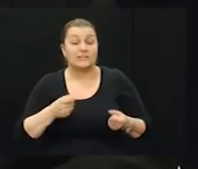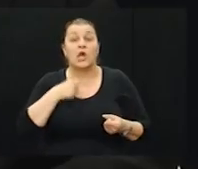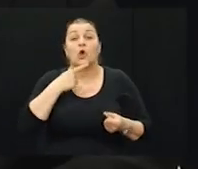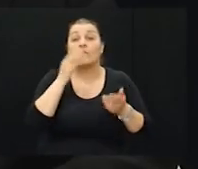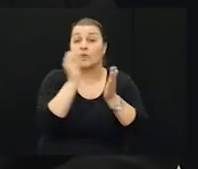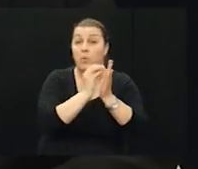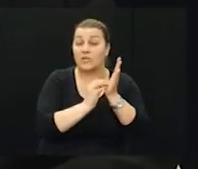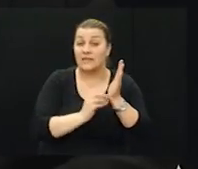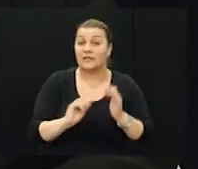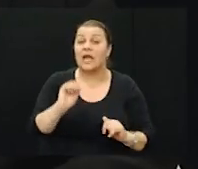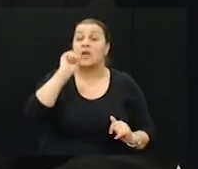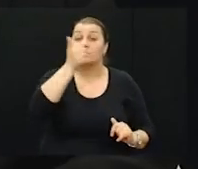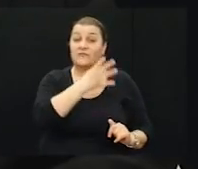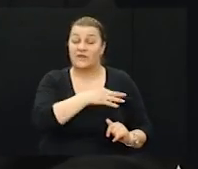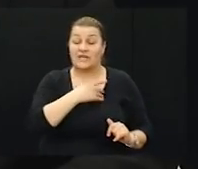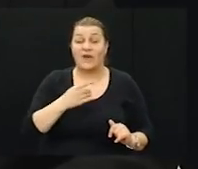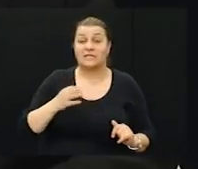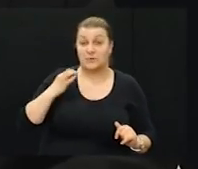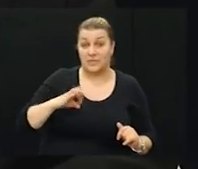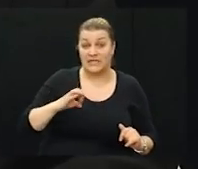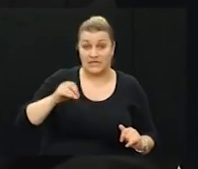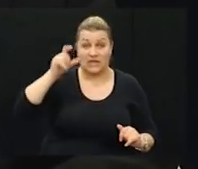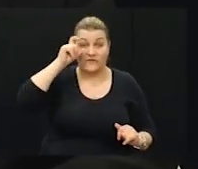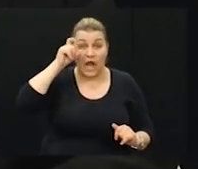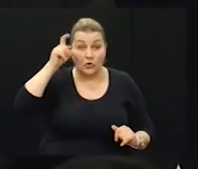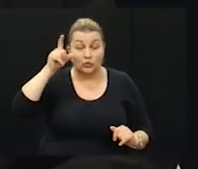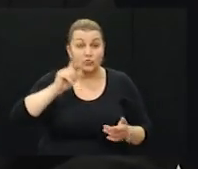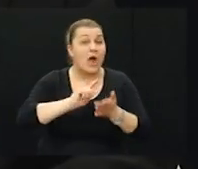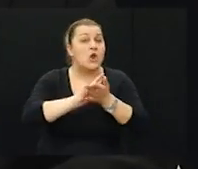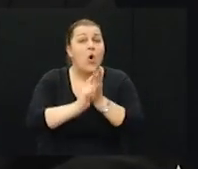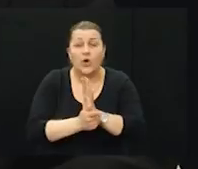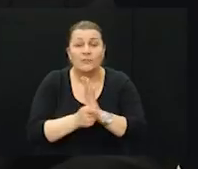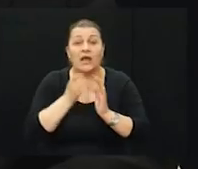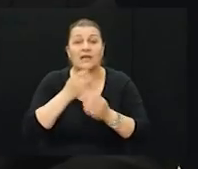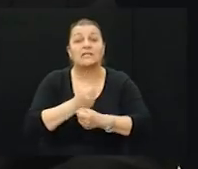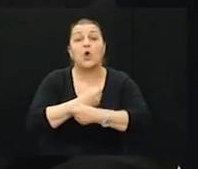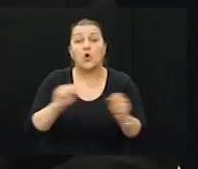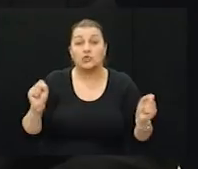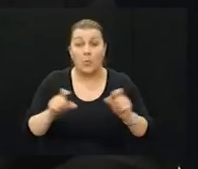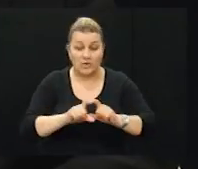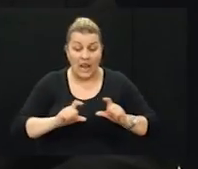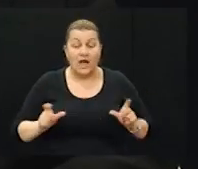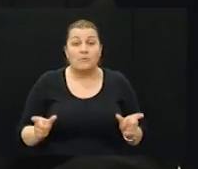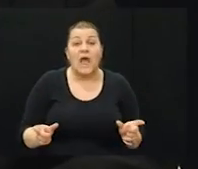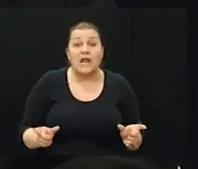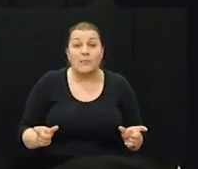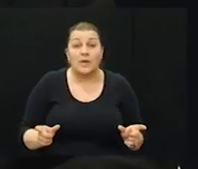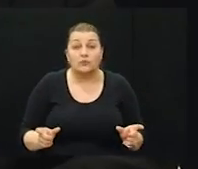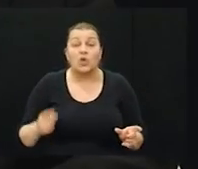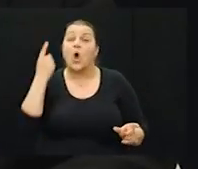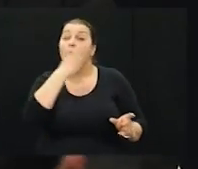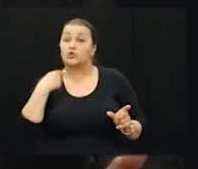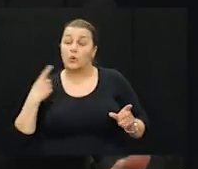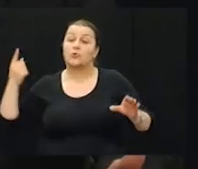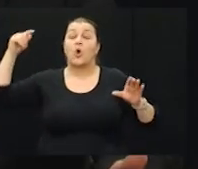govori podatak da je prvi hrvatski predsjednik, naši vrhovni dok je Franjo Tuđman odmah po oslobođenju brane Peruća osobno se uvijerio, obišao o